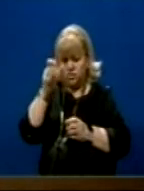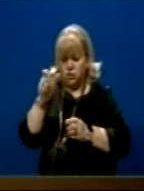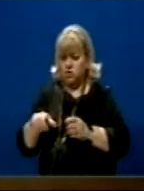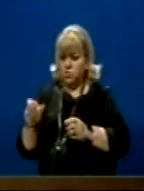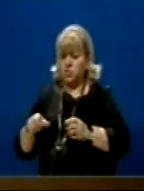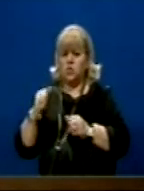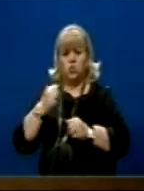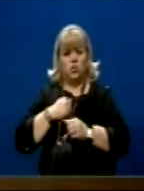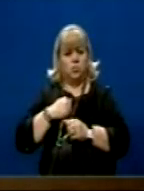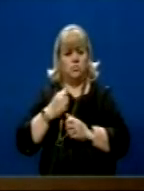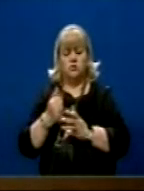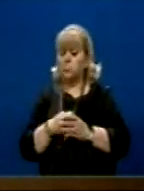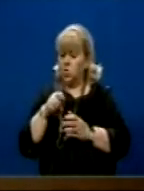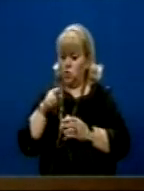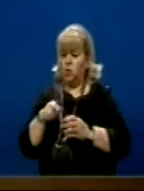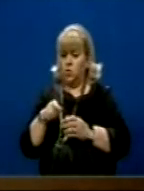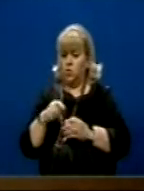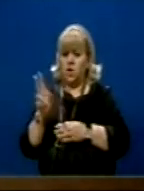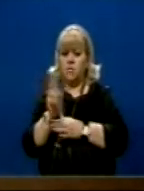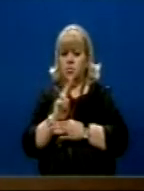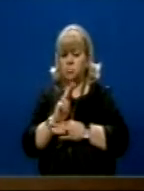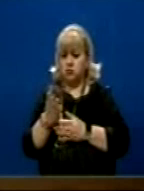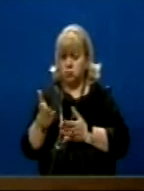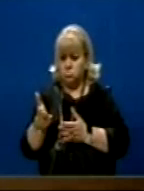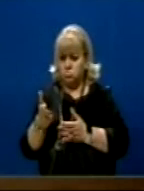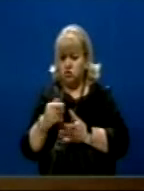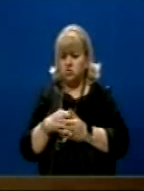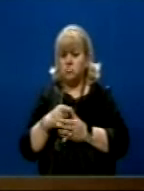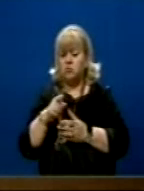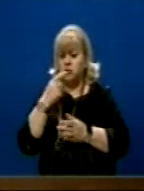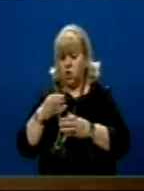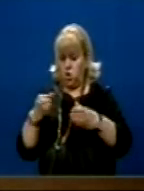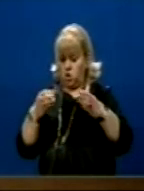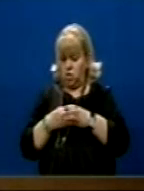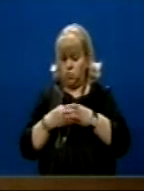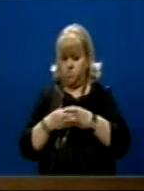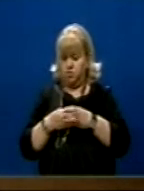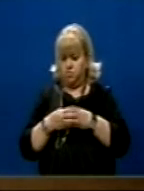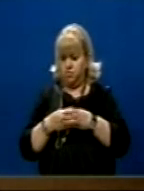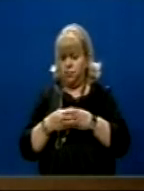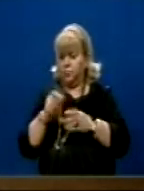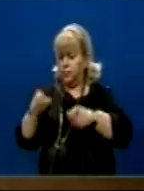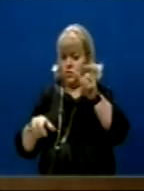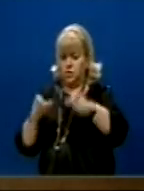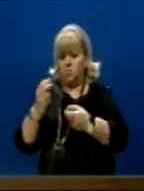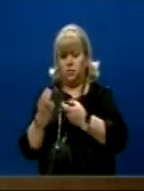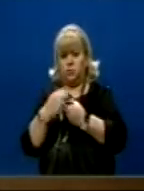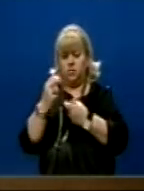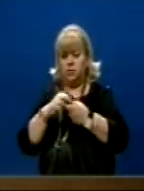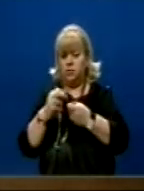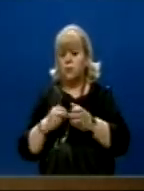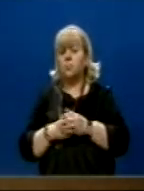Prandaj, kës spekulim Tregon se kemi të bëjmë Me një kategori të njerëzve Që janë në politik Dhe janë